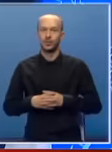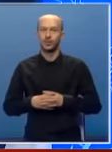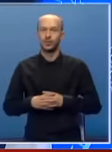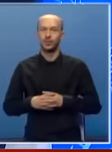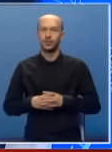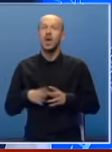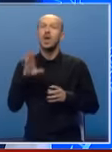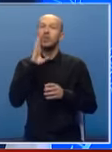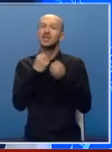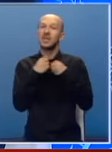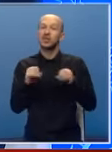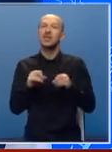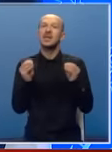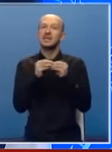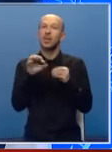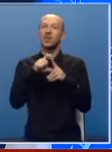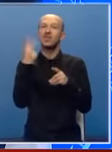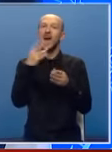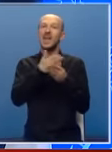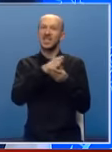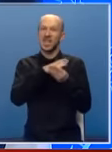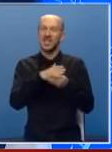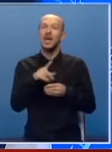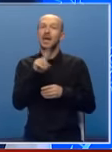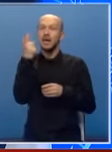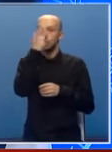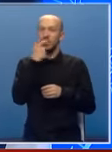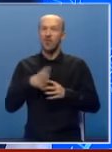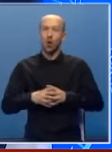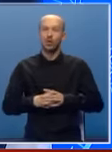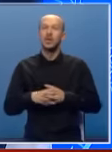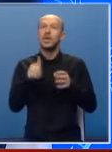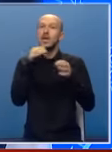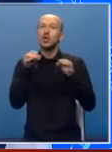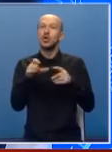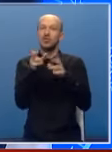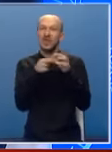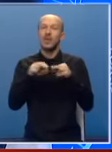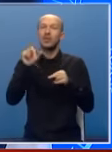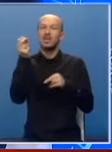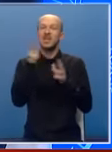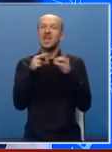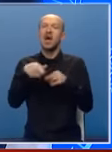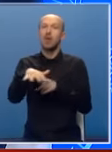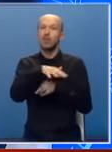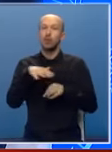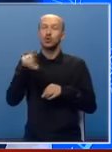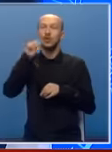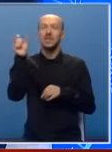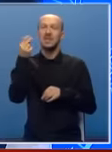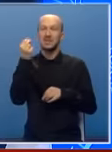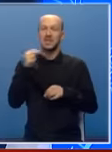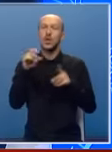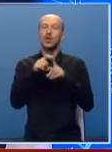Bosne i Hercegovine je sastavljena od dva entiteta. Nesumljiva je suverenost Republike Srpske na prostoru Republike